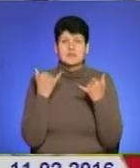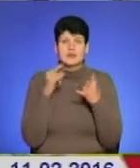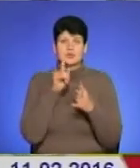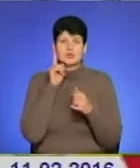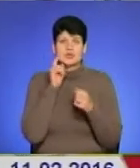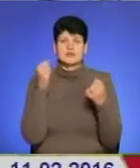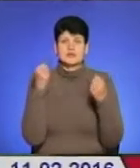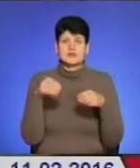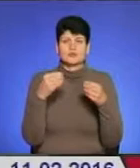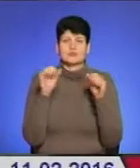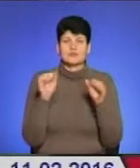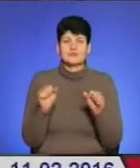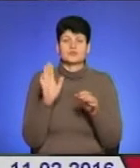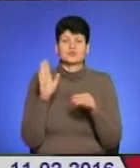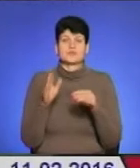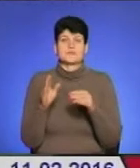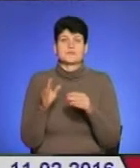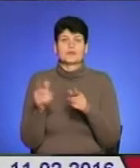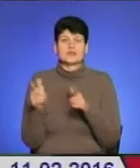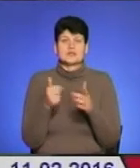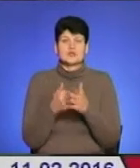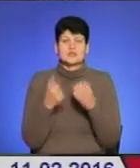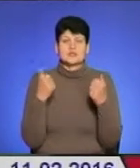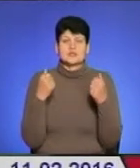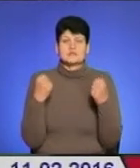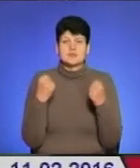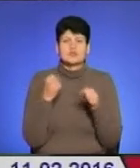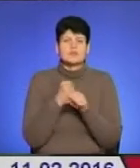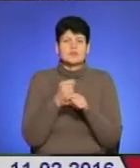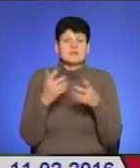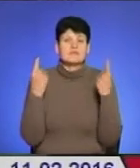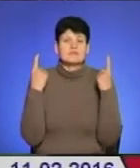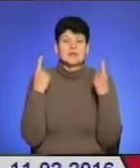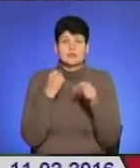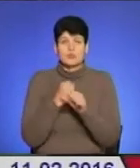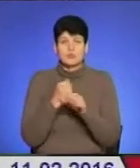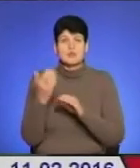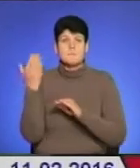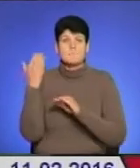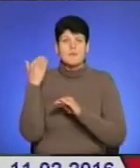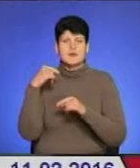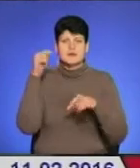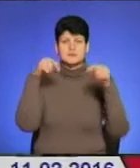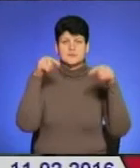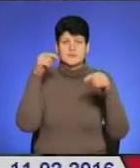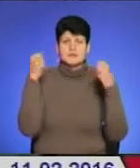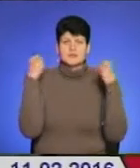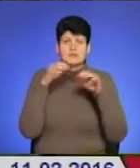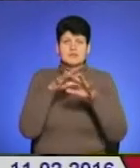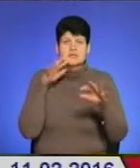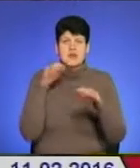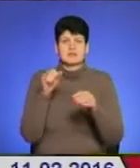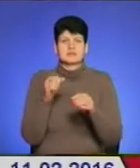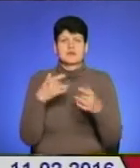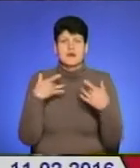готуватись до змагань. Звичайно, зроблена велика робота, тому що попередньо затікав і спортивний зал, і актовий зал,